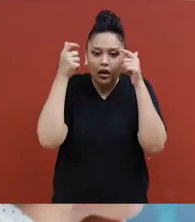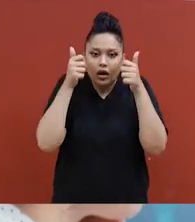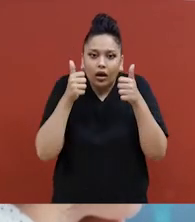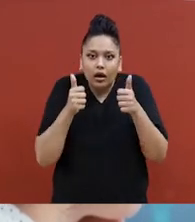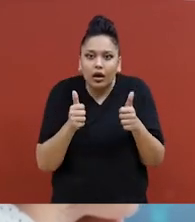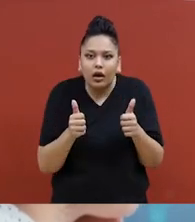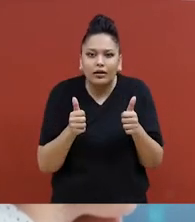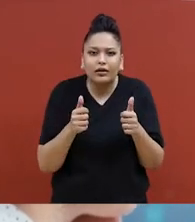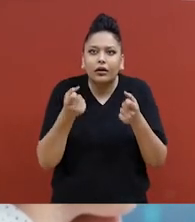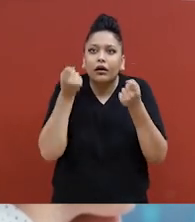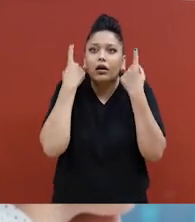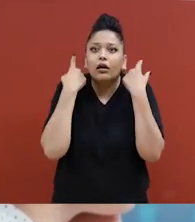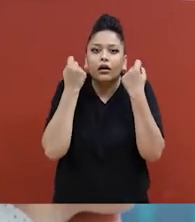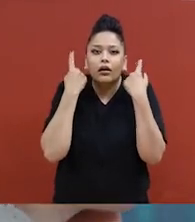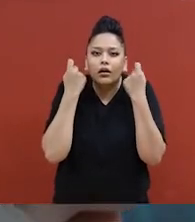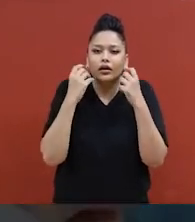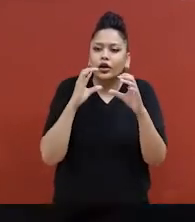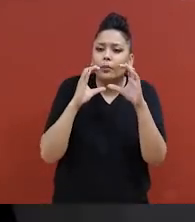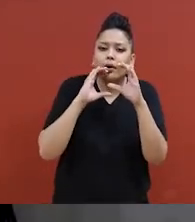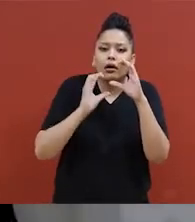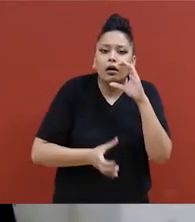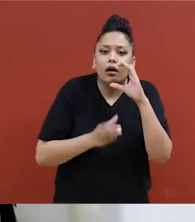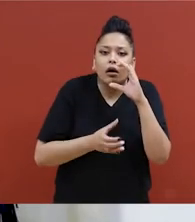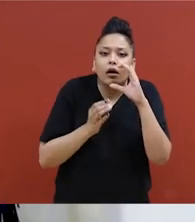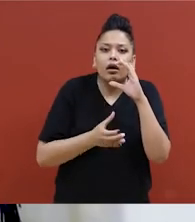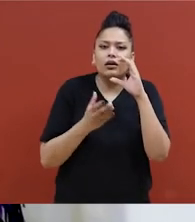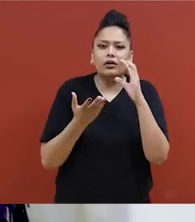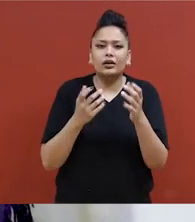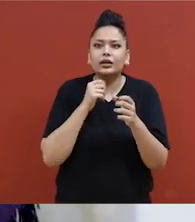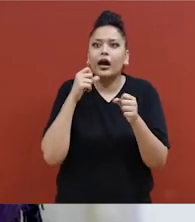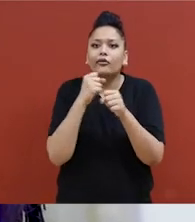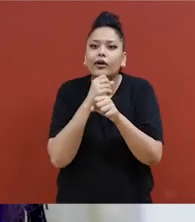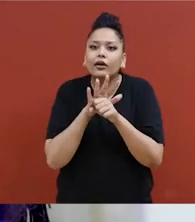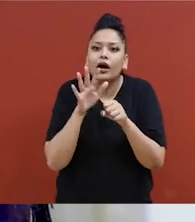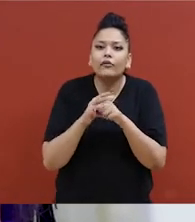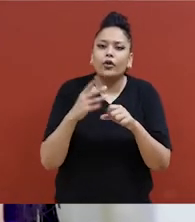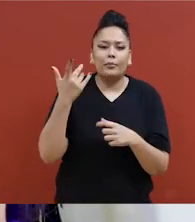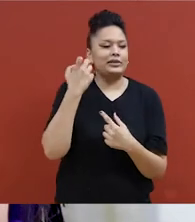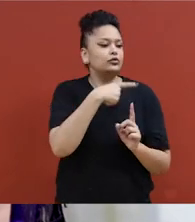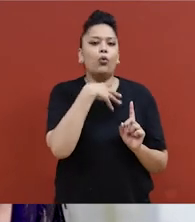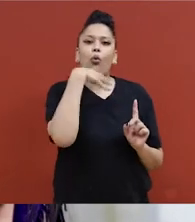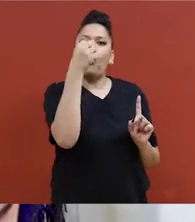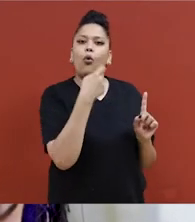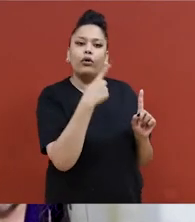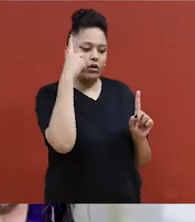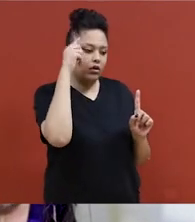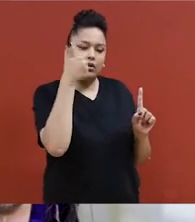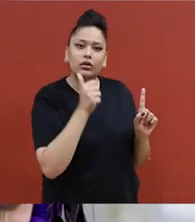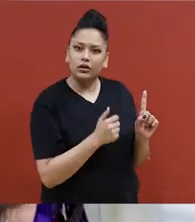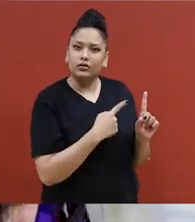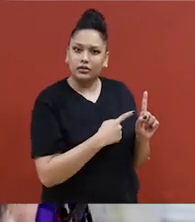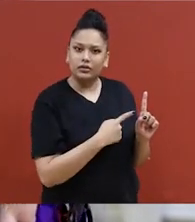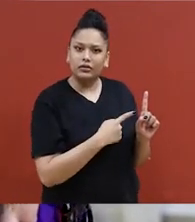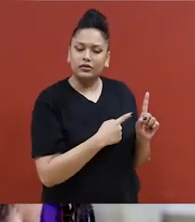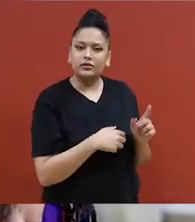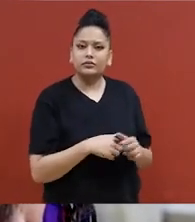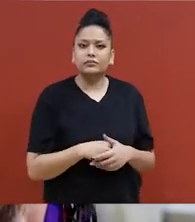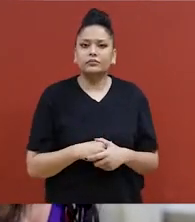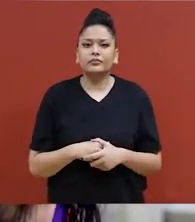parlant, cette personne n'est pas nécessairement capable de prendre des décisions concernant son propre corps. leur propre corps.